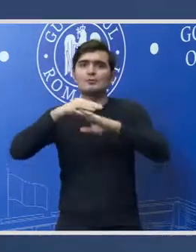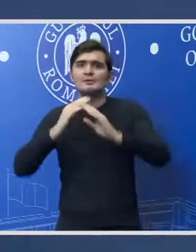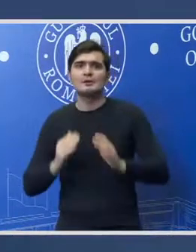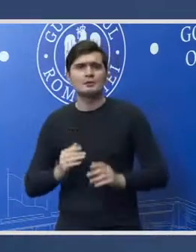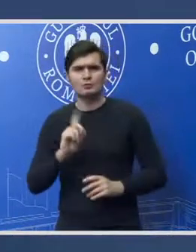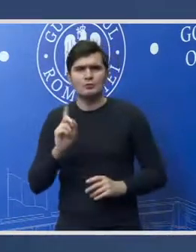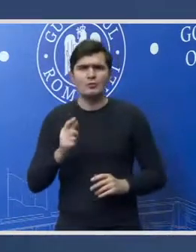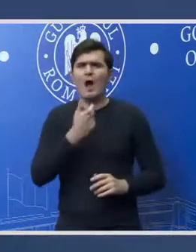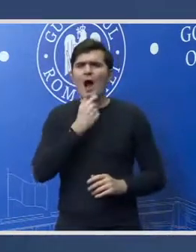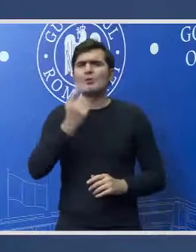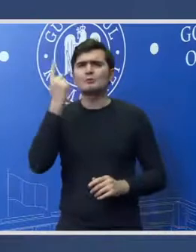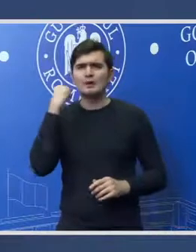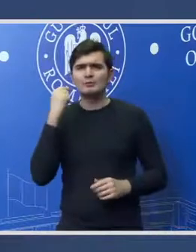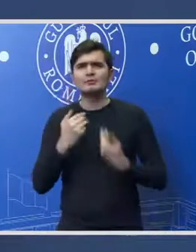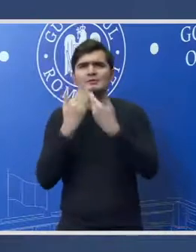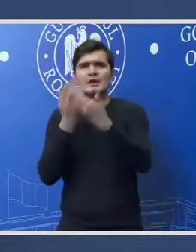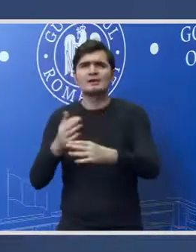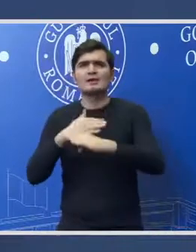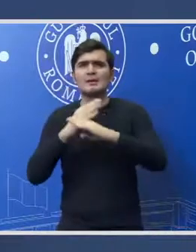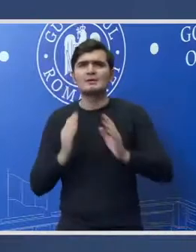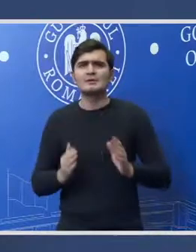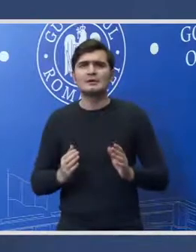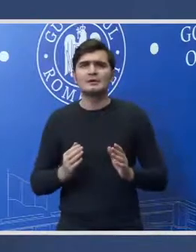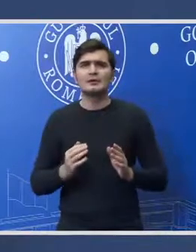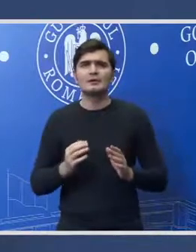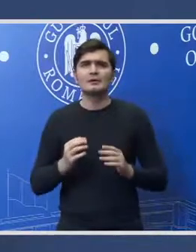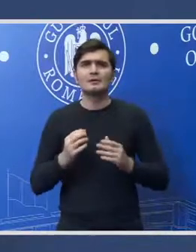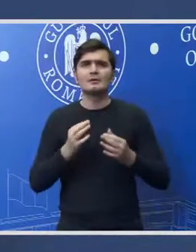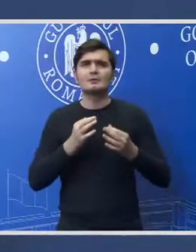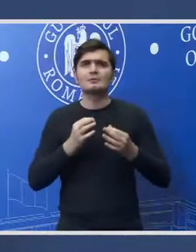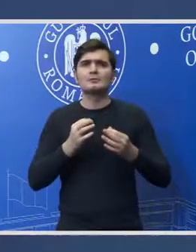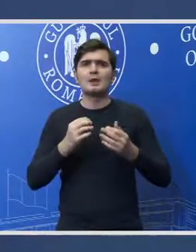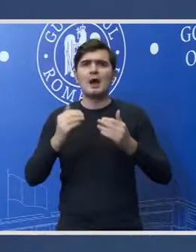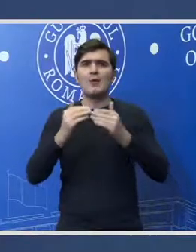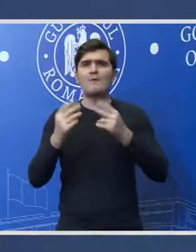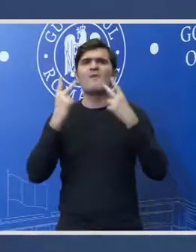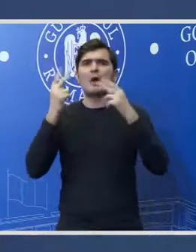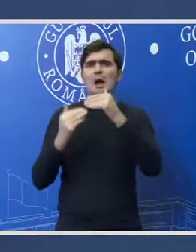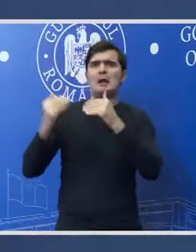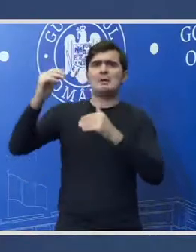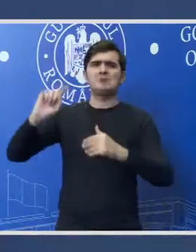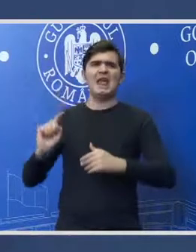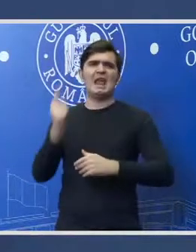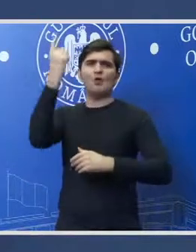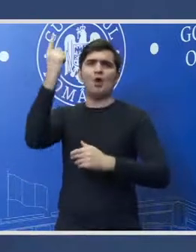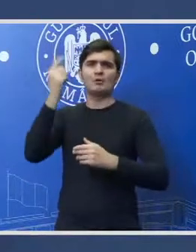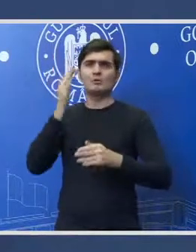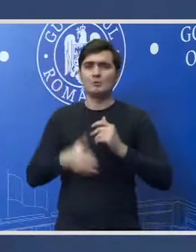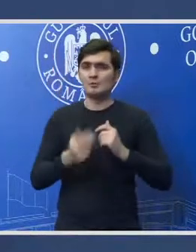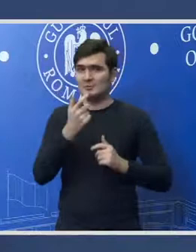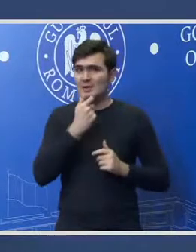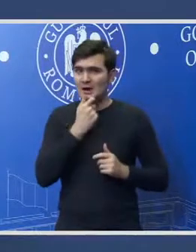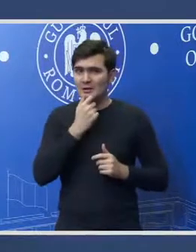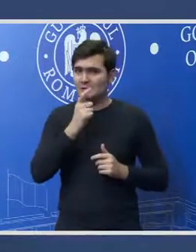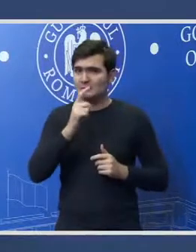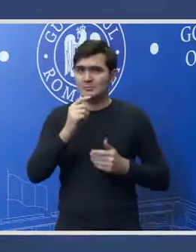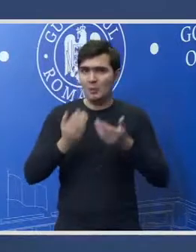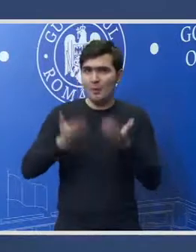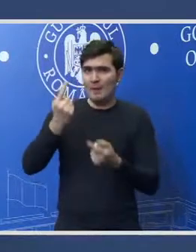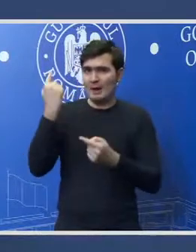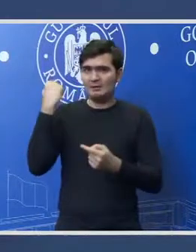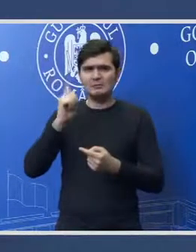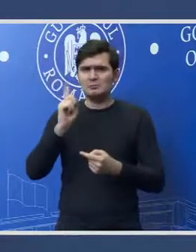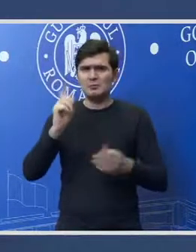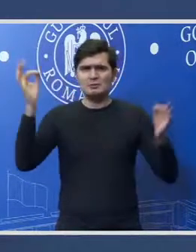că anul tăcut a fost o alocare de o măsură istorică și de aceea dar dacă vă uitați în ultimii ani nu este o reducere foarte mare a